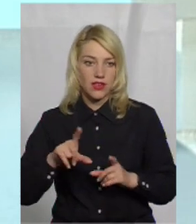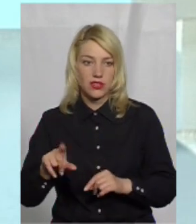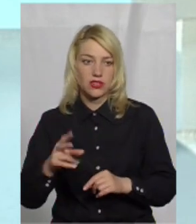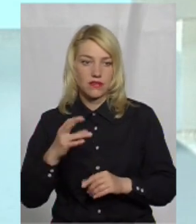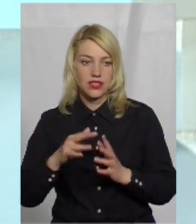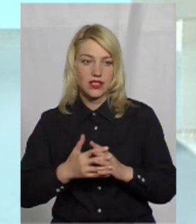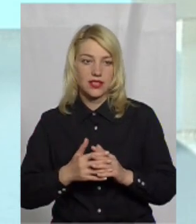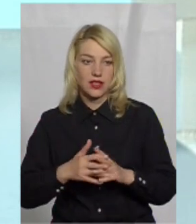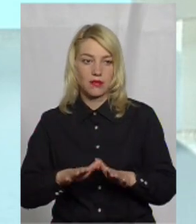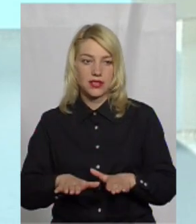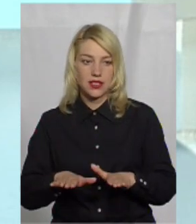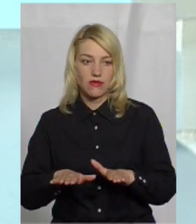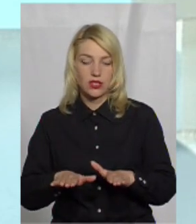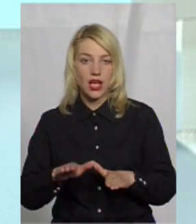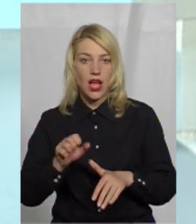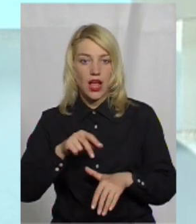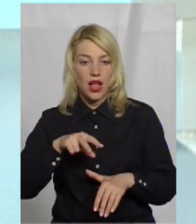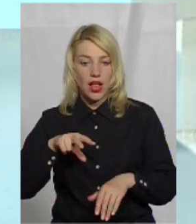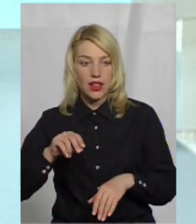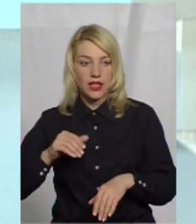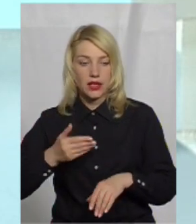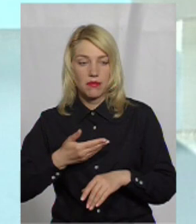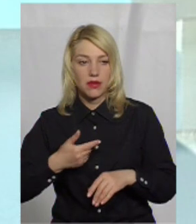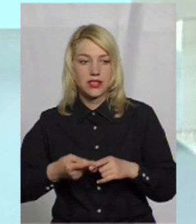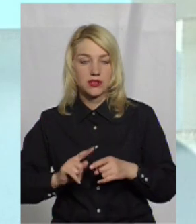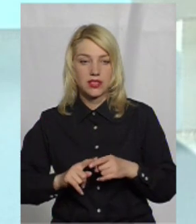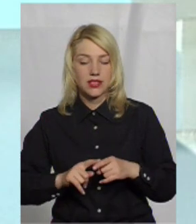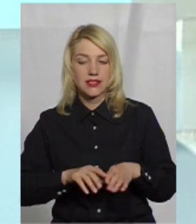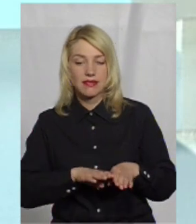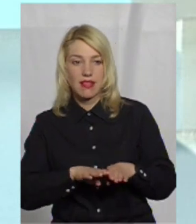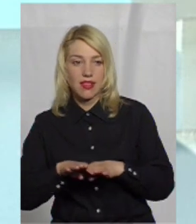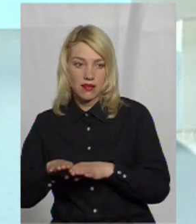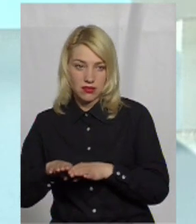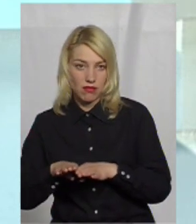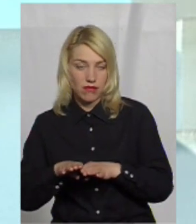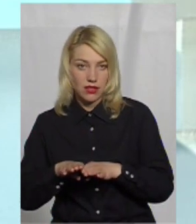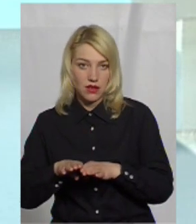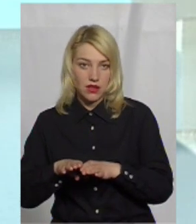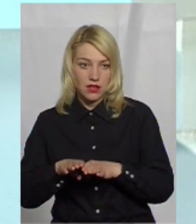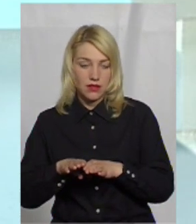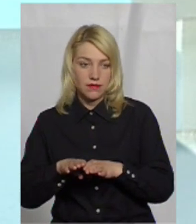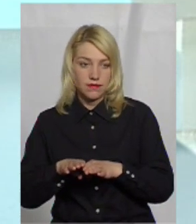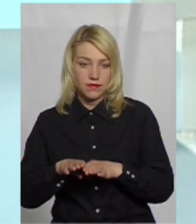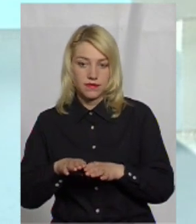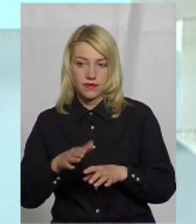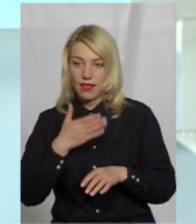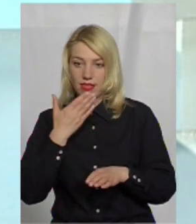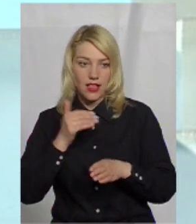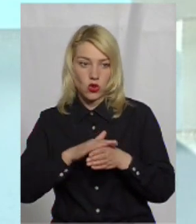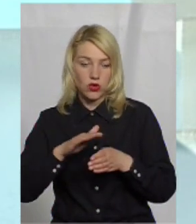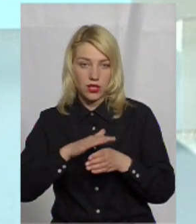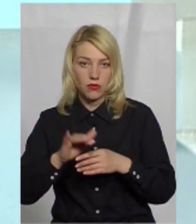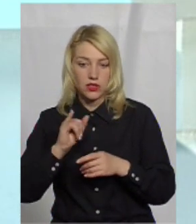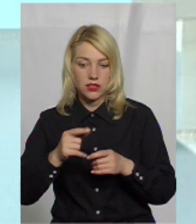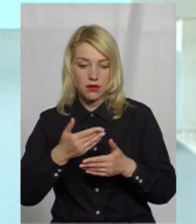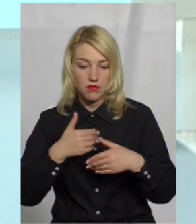місцевості. Але ми до тих стандартів, до тих нормативів не дотримувалися. Ми